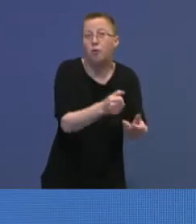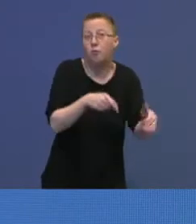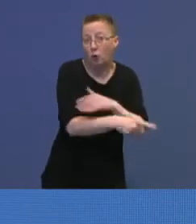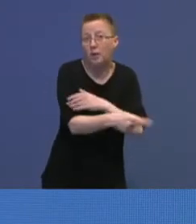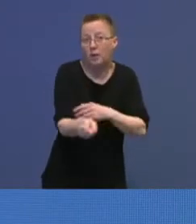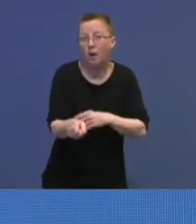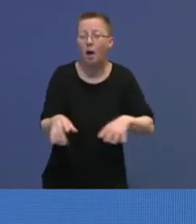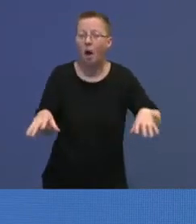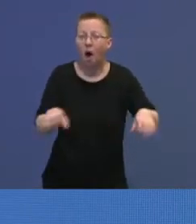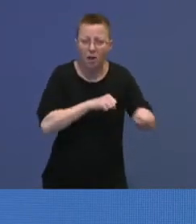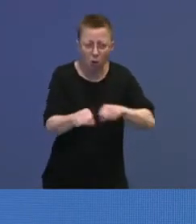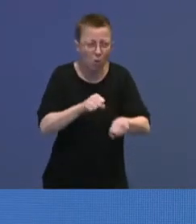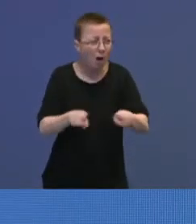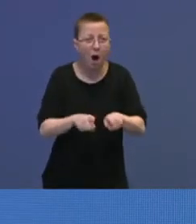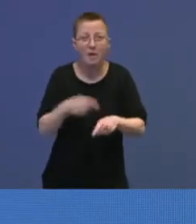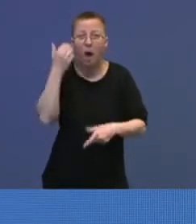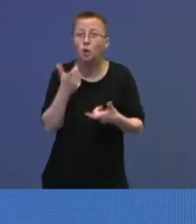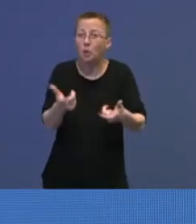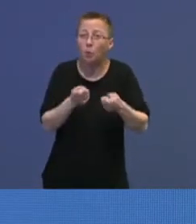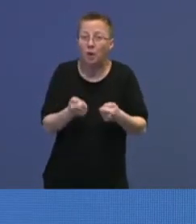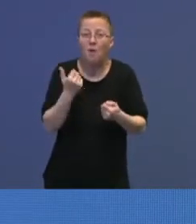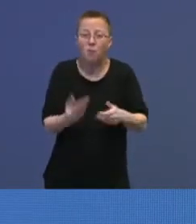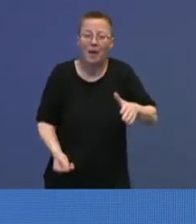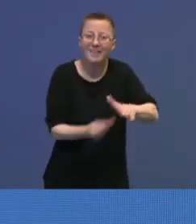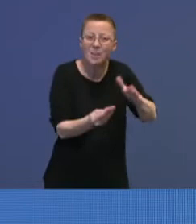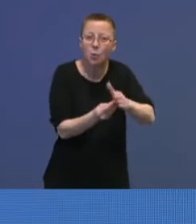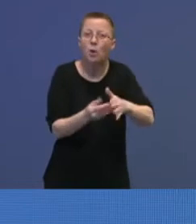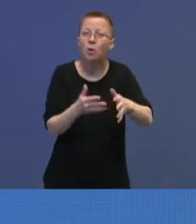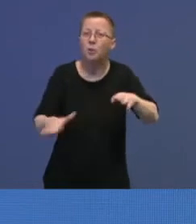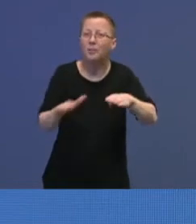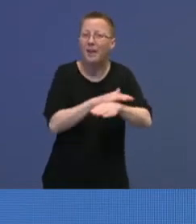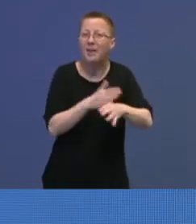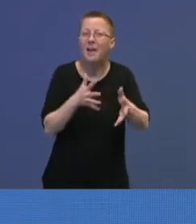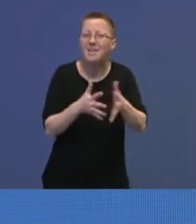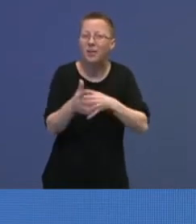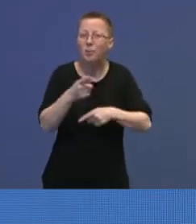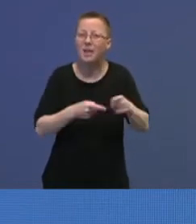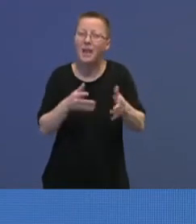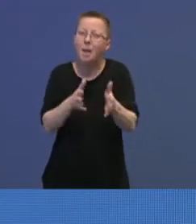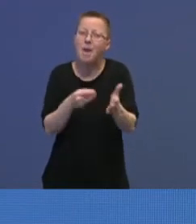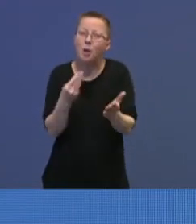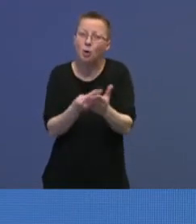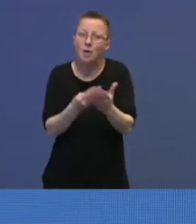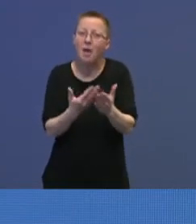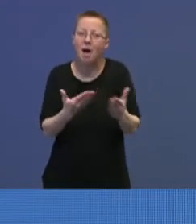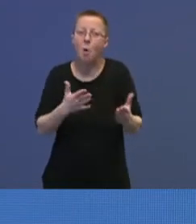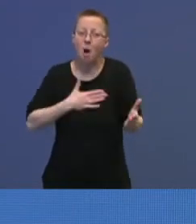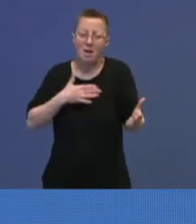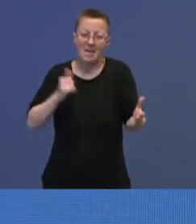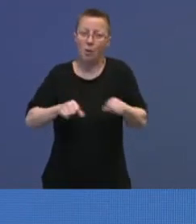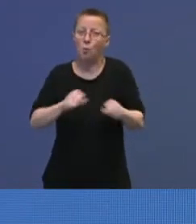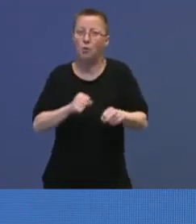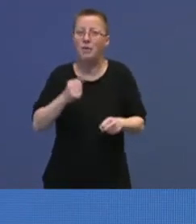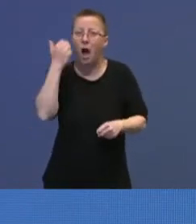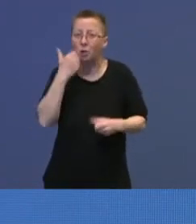Alle kommuner som har asylmottak får tilskudd som dekker de gjennomsnittlige merkostnadene som følger av å ha et asylmottak i kommunen.